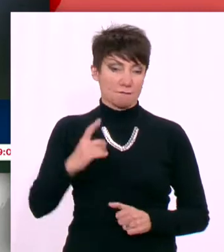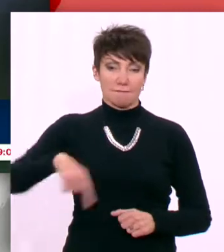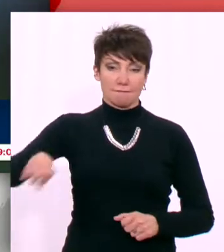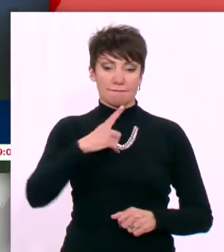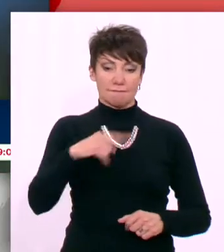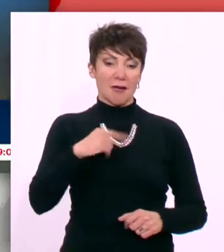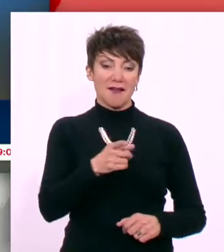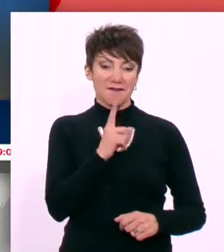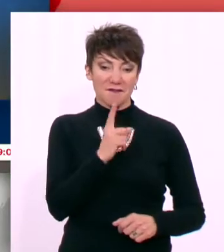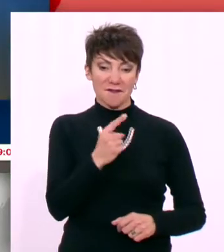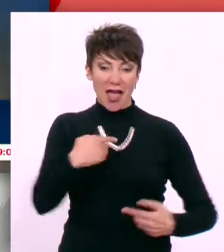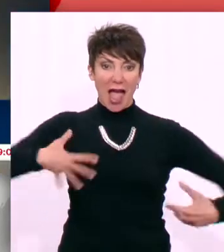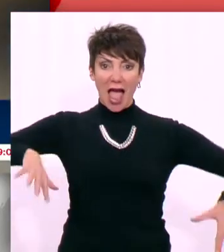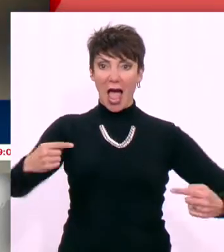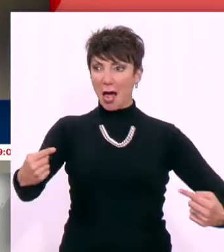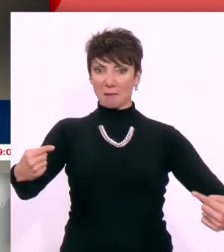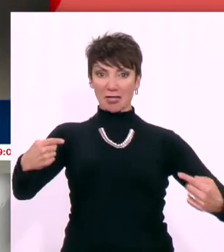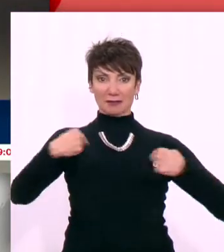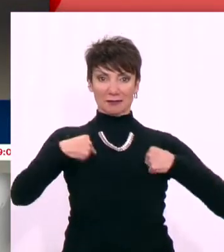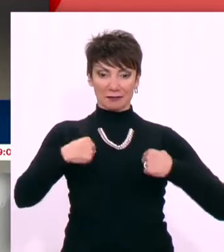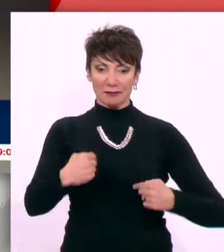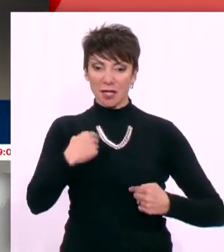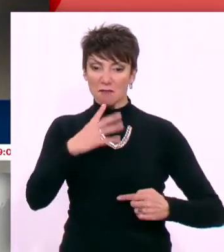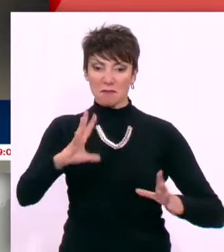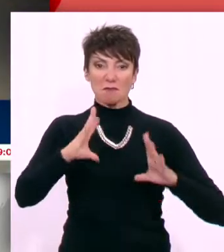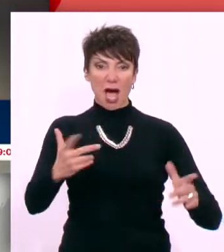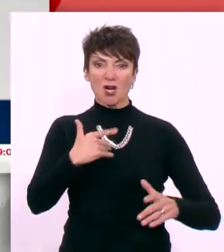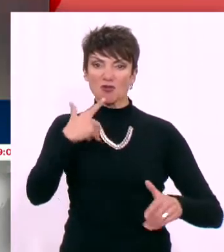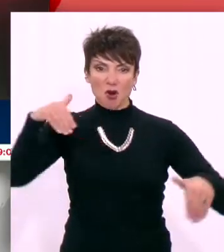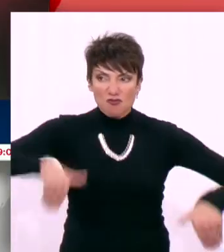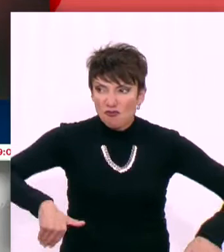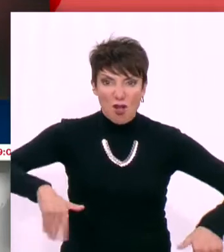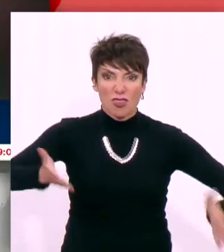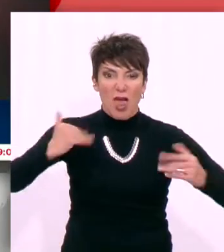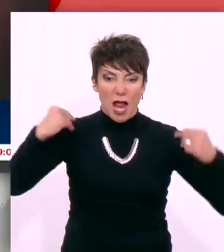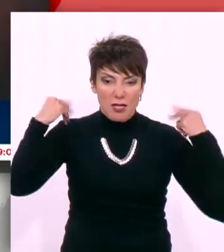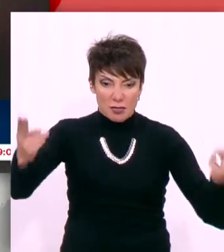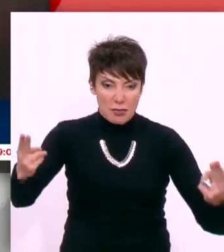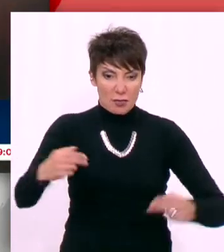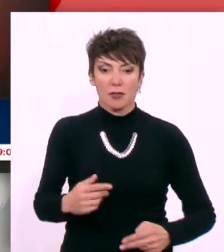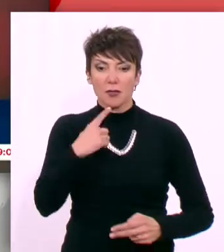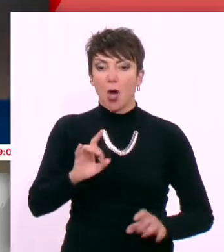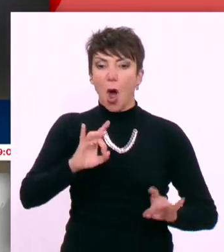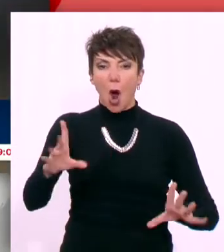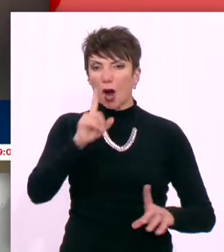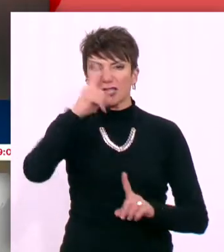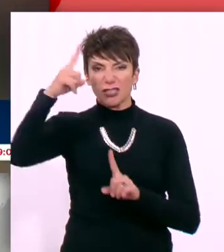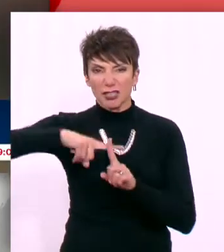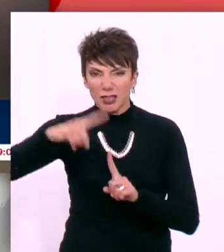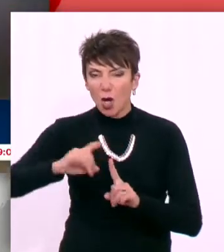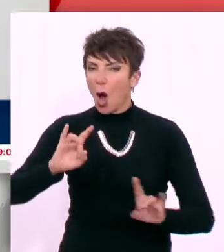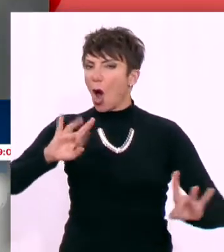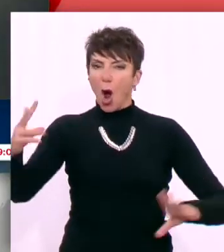ταξίτες για εμάς τους ανεβολίες τους που γιατί είμαστε ανυπόταχτοι. Χωρίς πράτητες, χωρίς